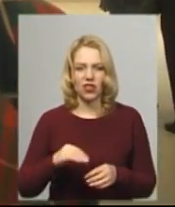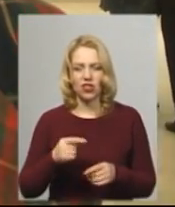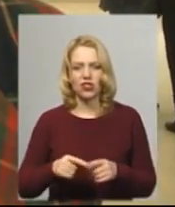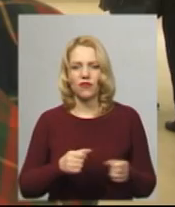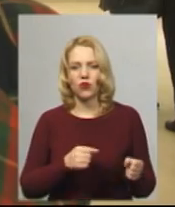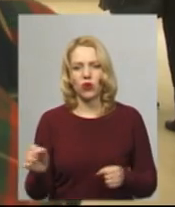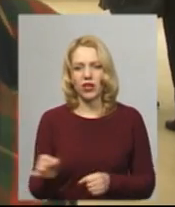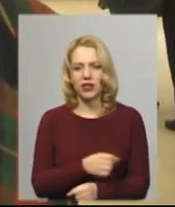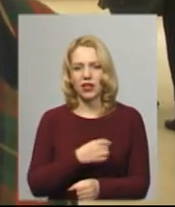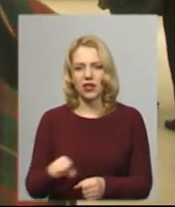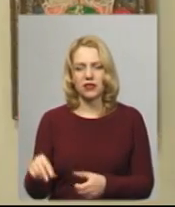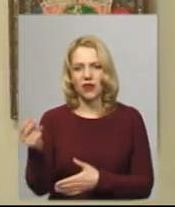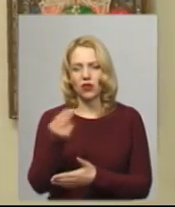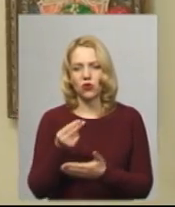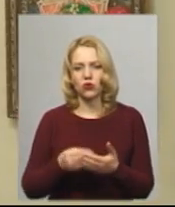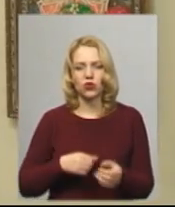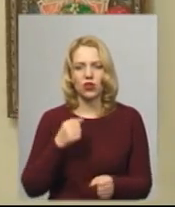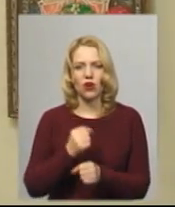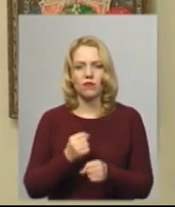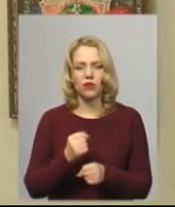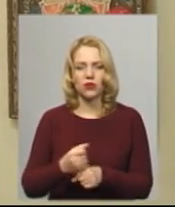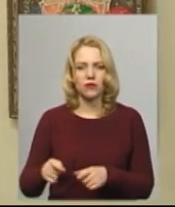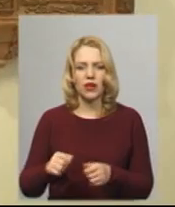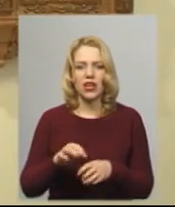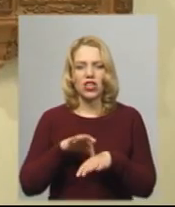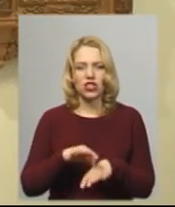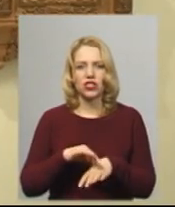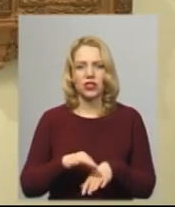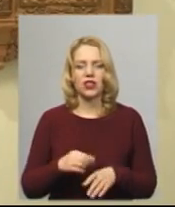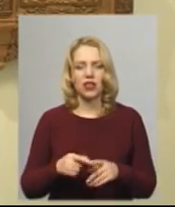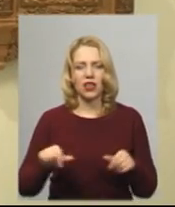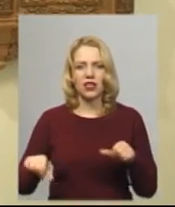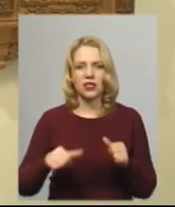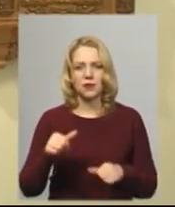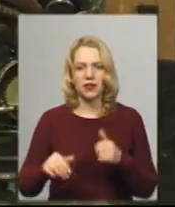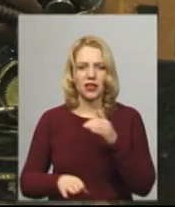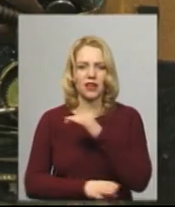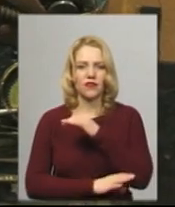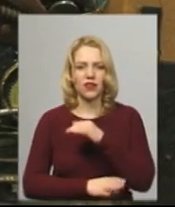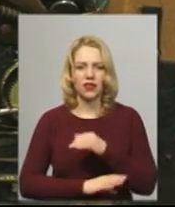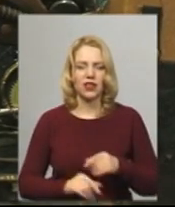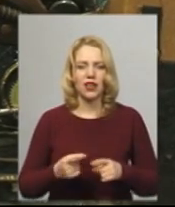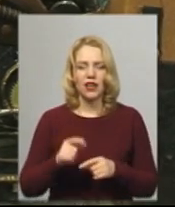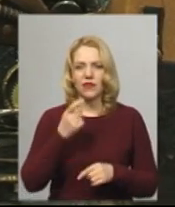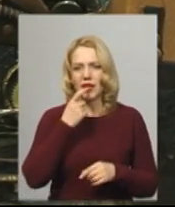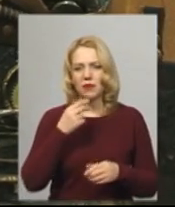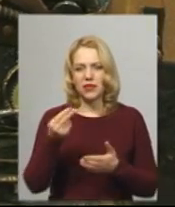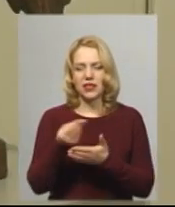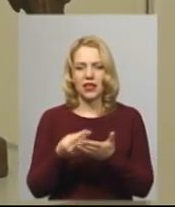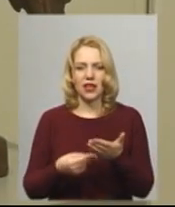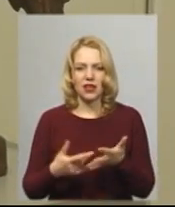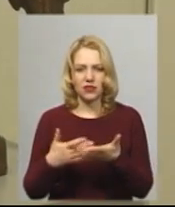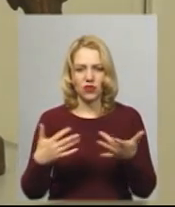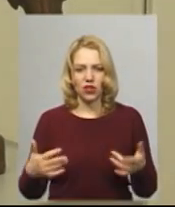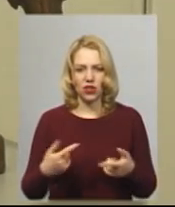художня обробка шкіри, різдання деревини, писанкарство і багато-багато. Додає,